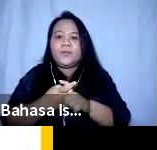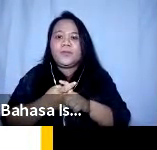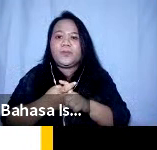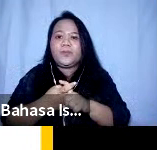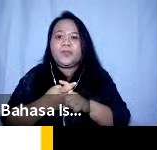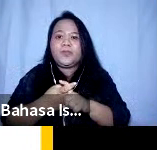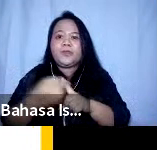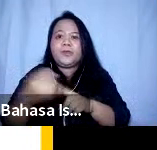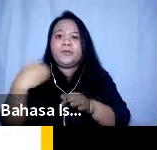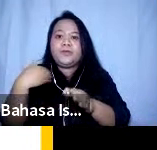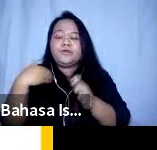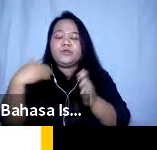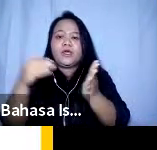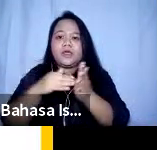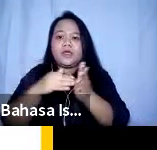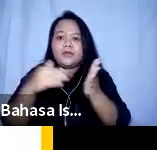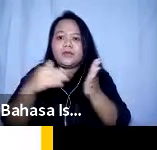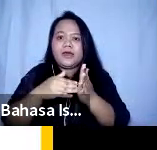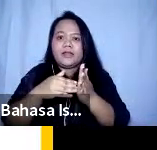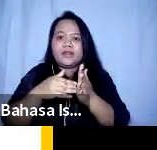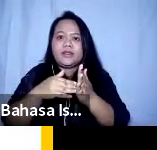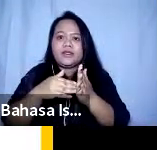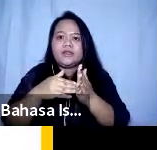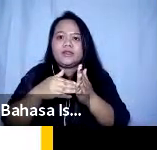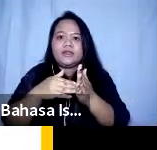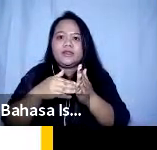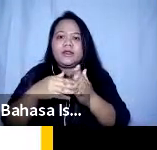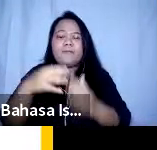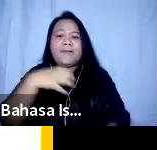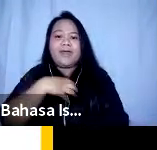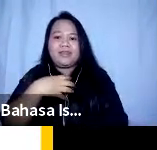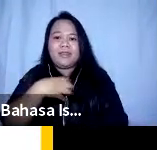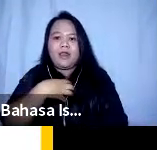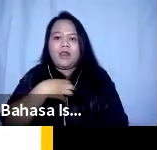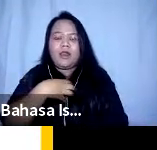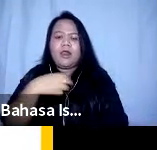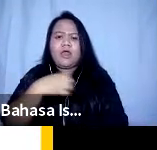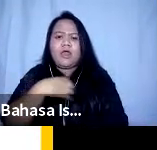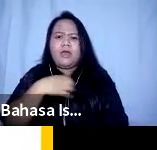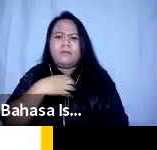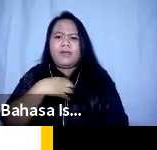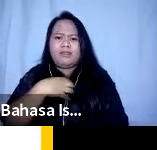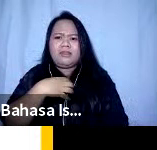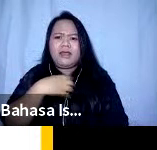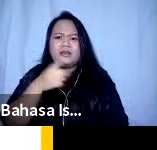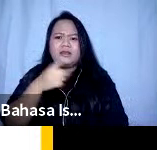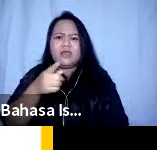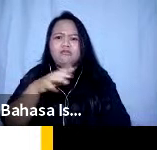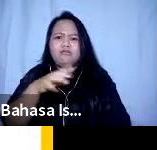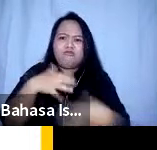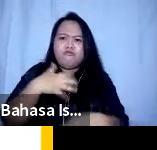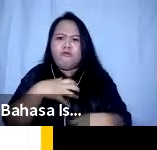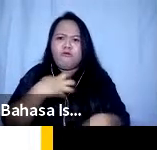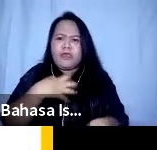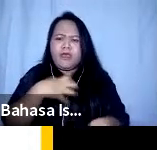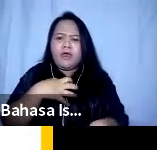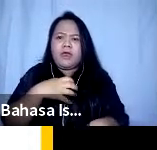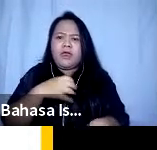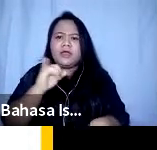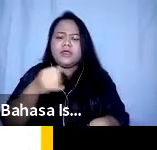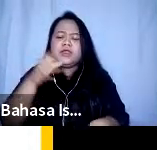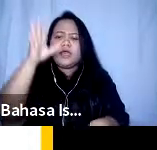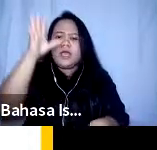apa keterbatasan dari memang di fabel mental jadi karena mentalnya yang goyah jadi sehingga kita juga